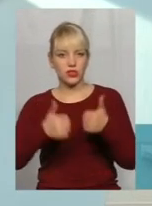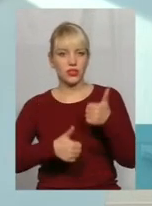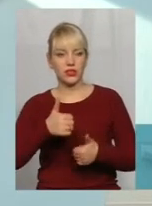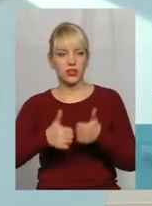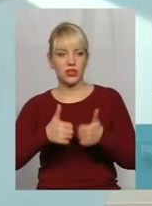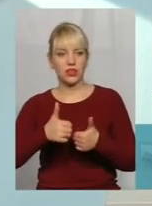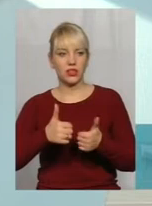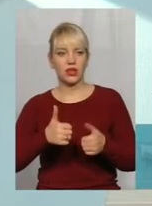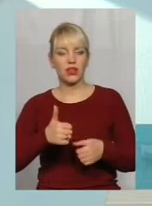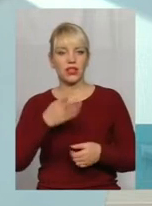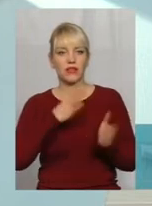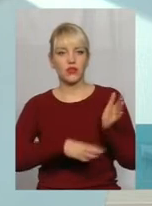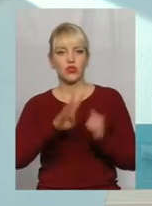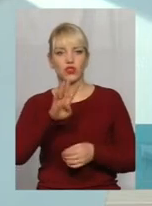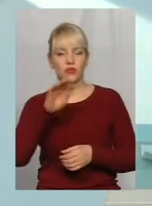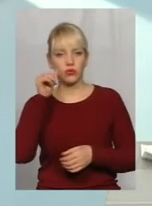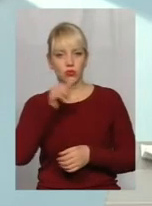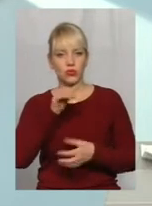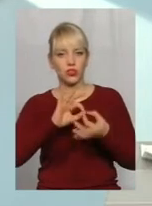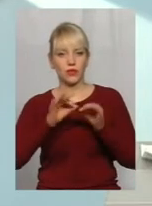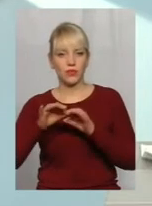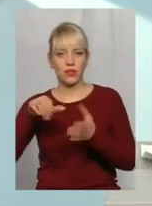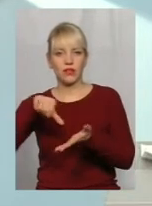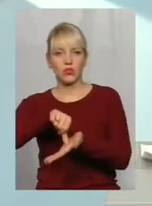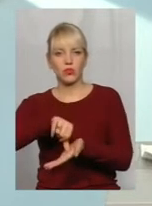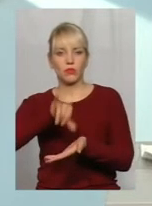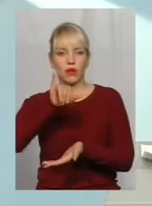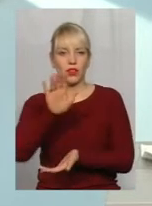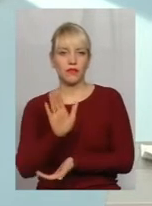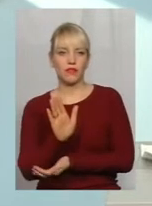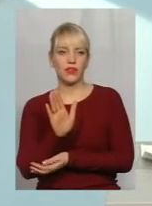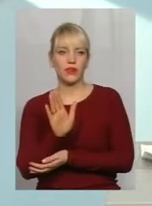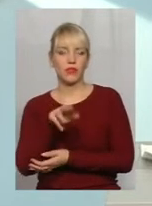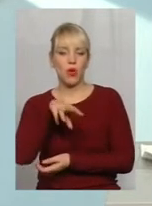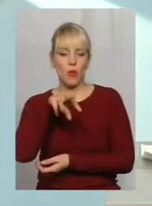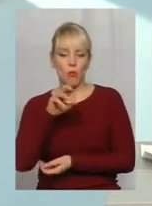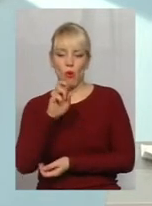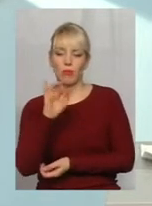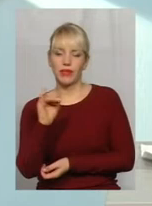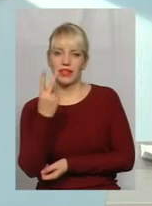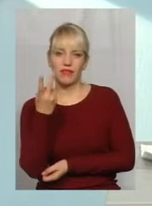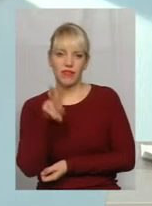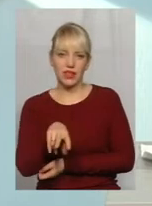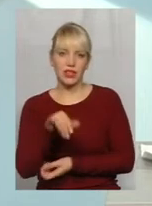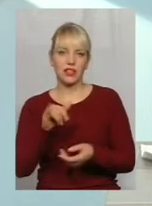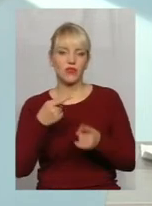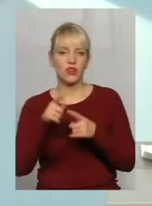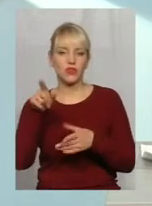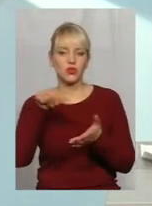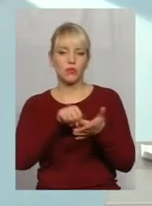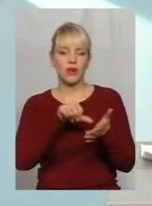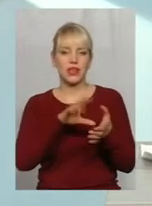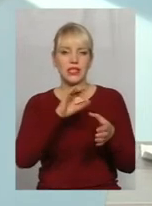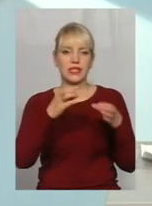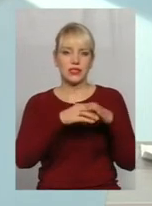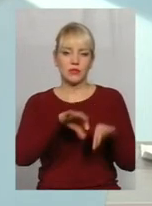Хаммер, 94-й рік, вони виступали і в Бобі Двійки, бо Бартюк тоді виступав за збірну України в Бобі